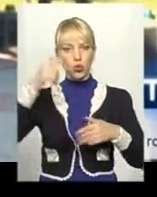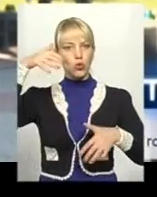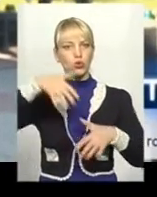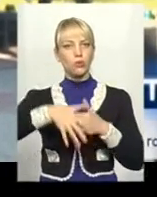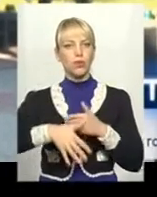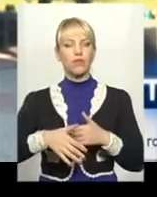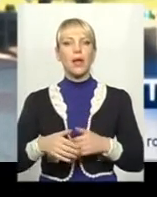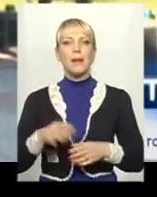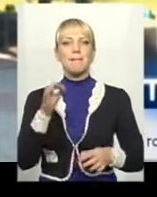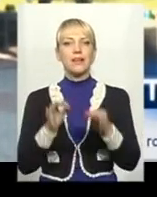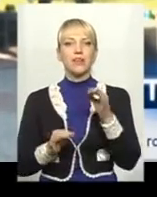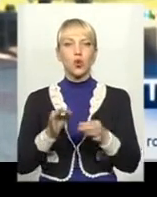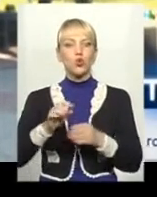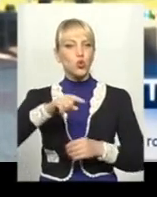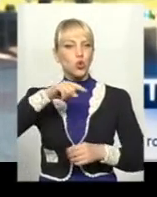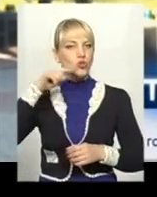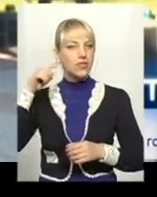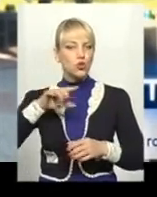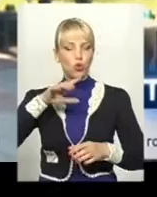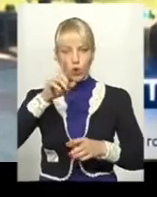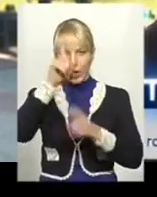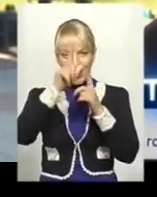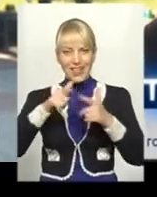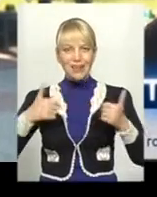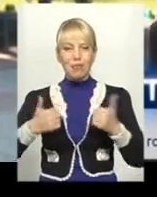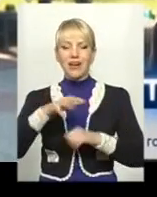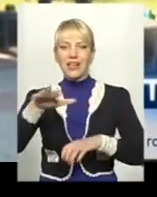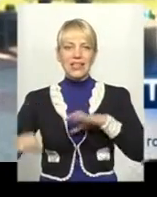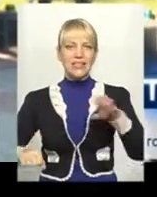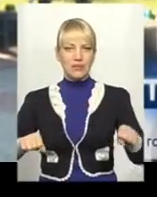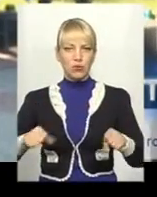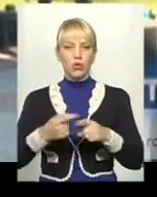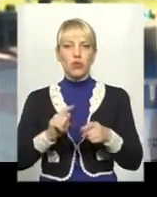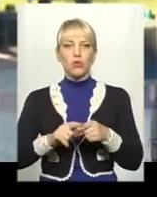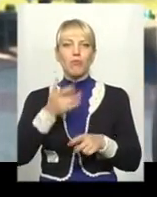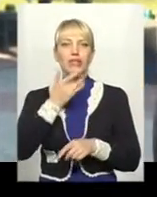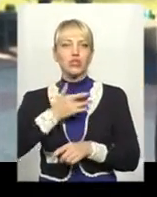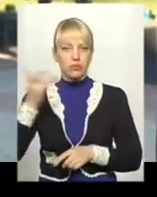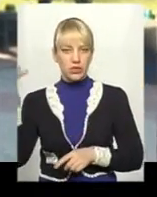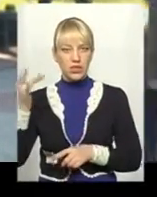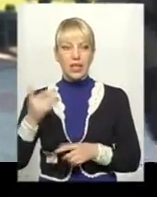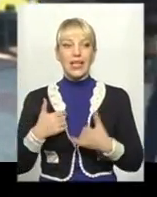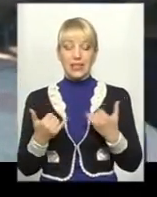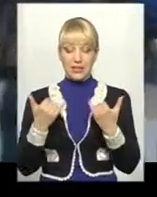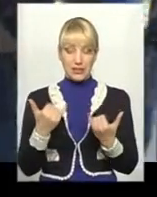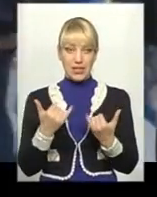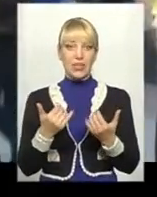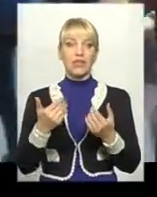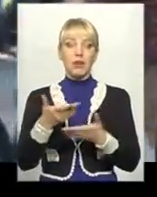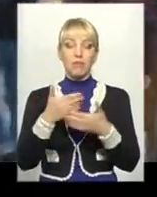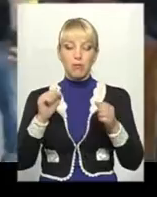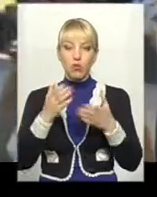російського імперіалізму. І в часи царату, і в часи більшовицьких. І зараз ми можемо черпати у